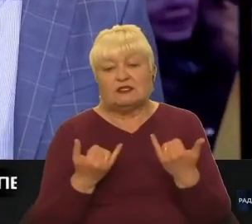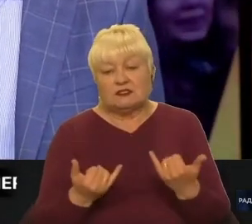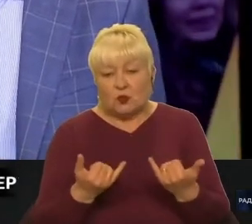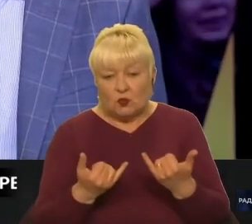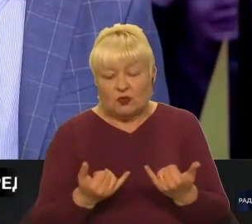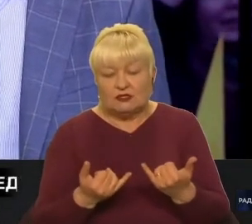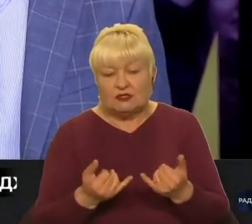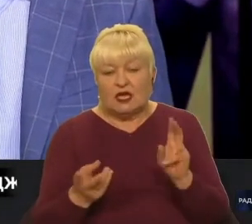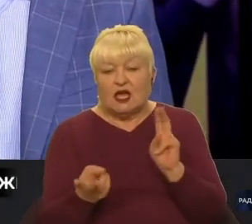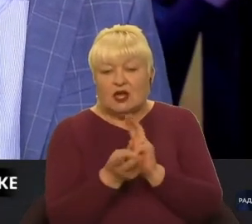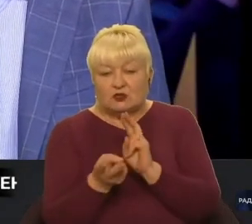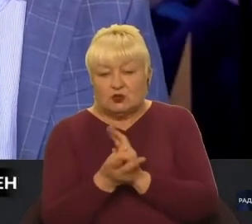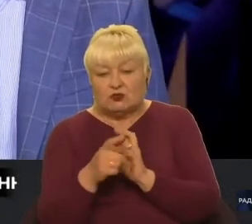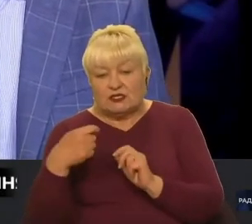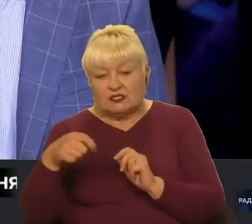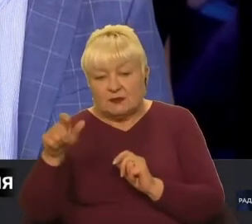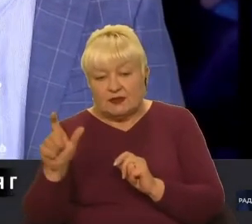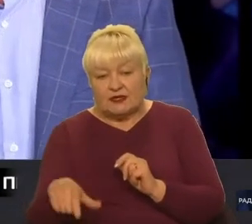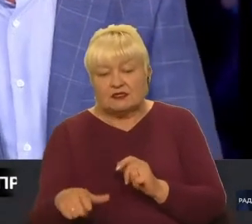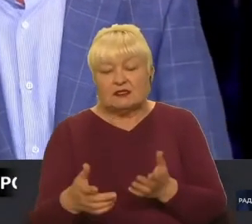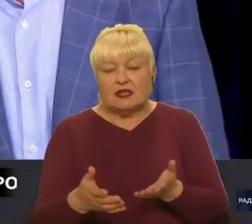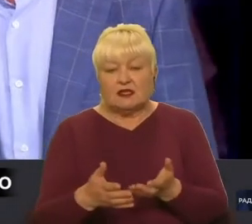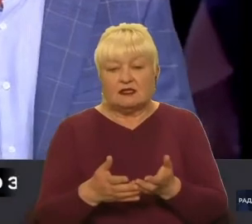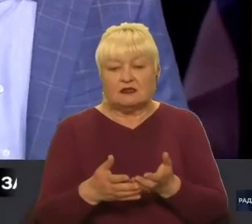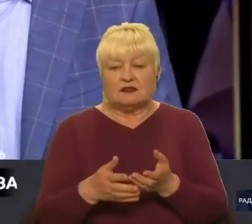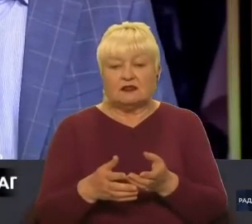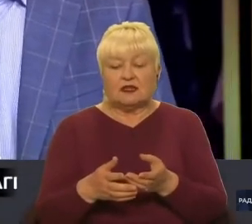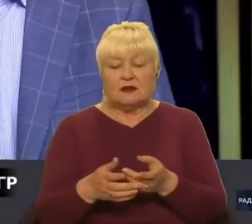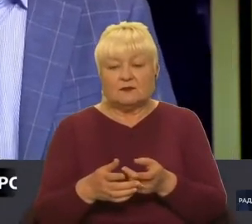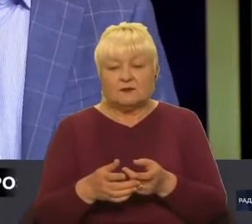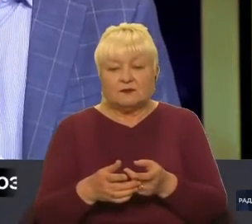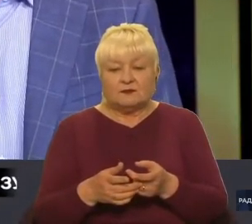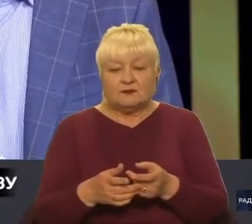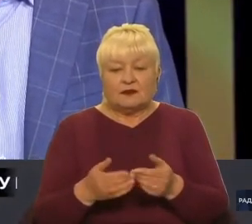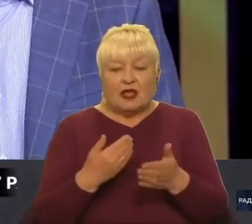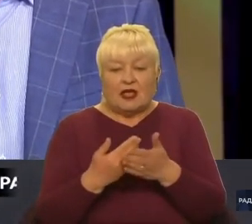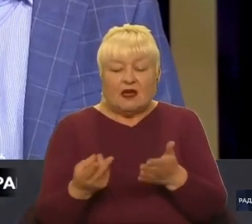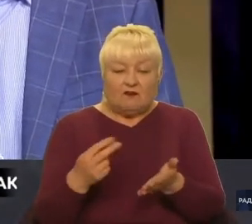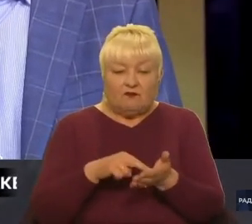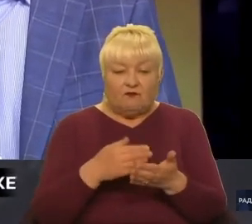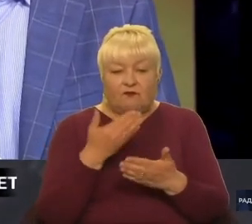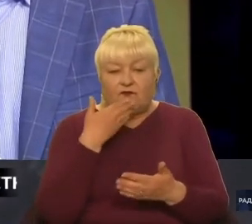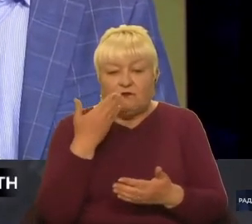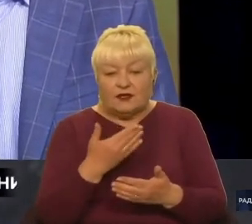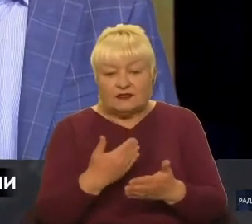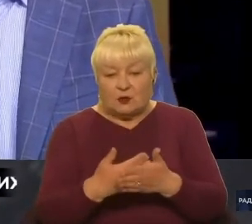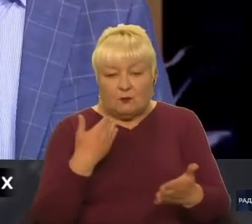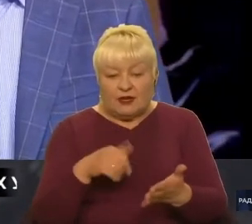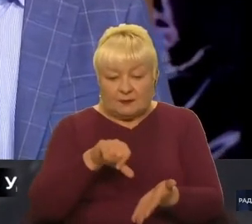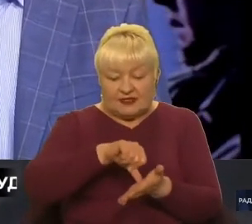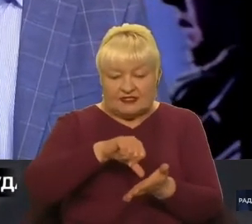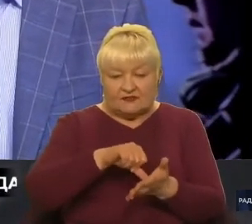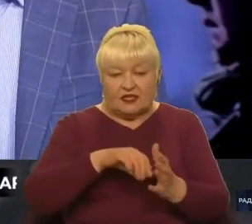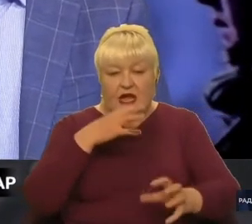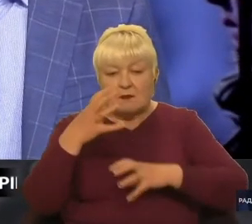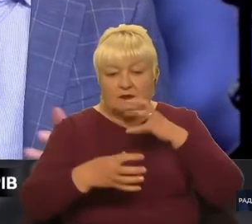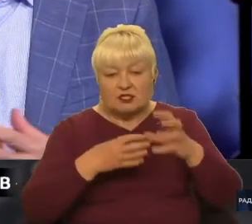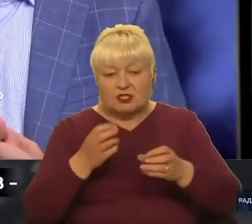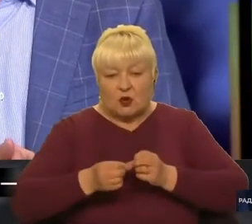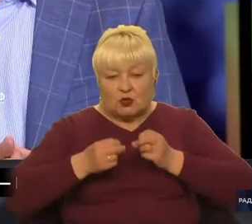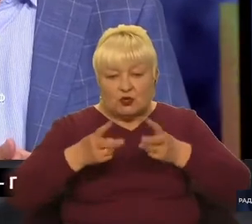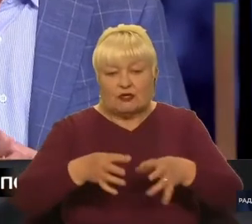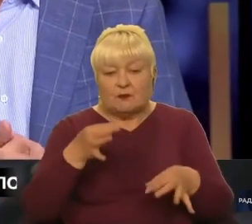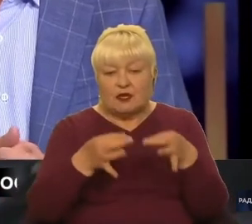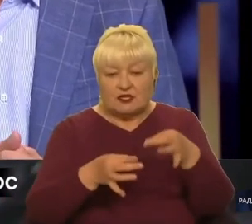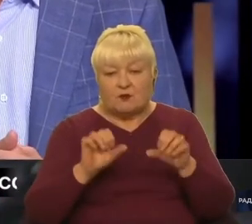зустрічі президента в Сенаті, а також виступ перед представниками Міжнародного кримінального суду, можна вже